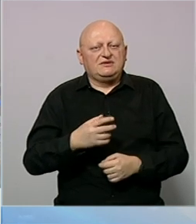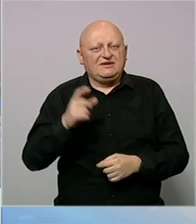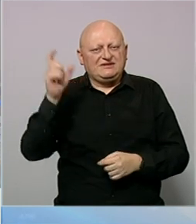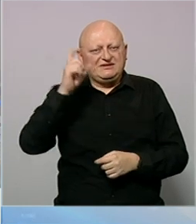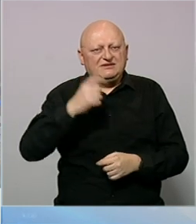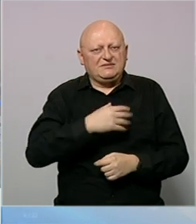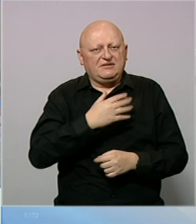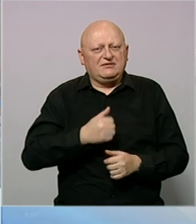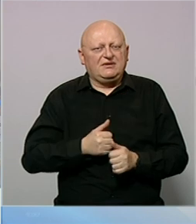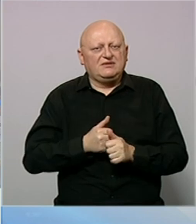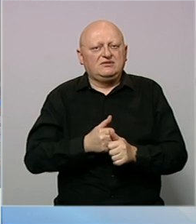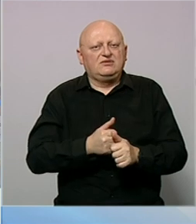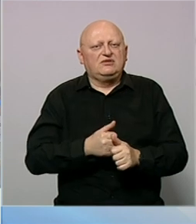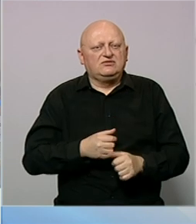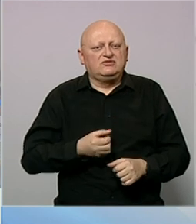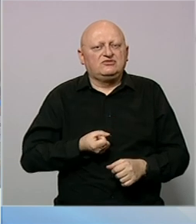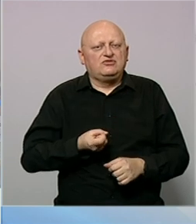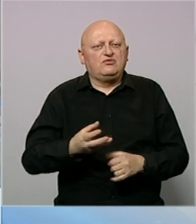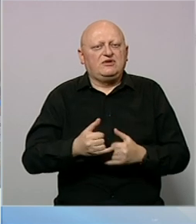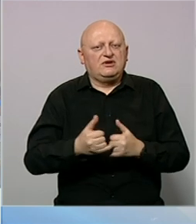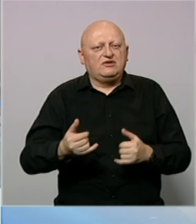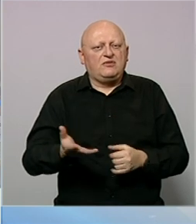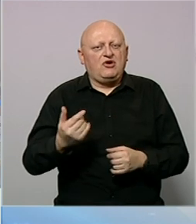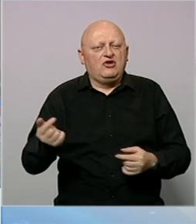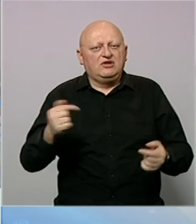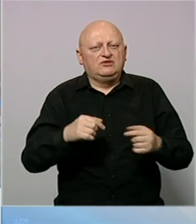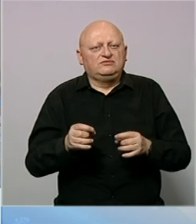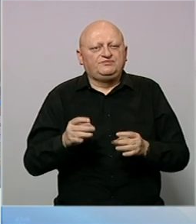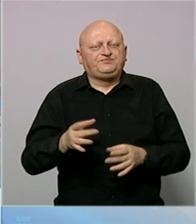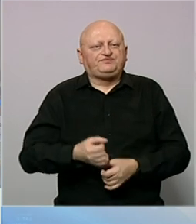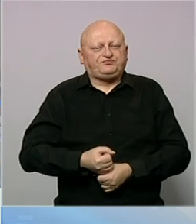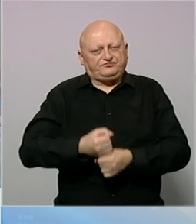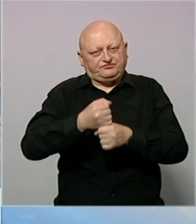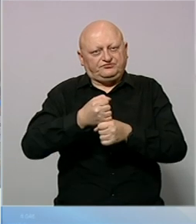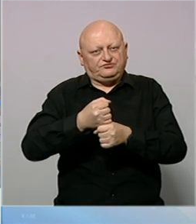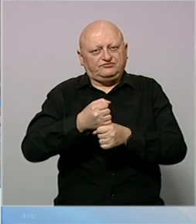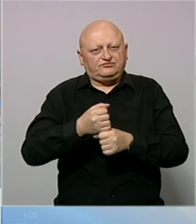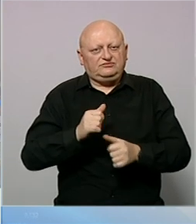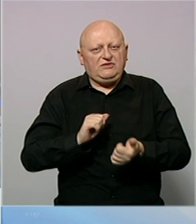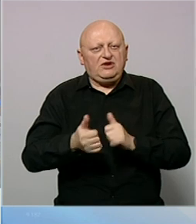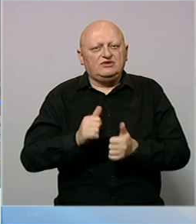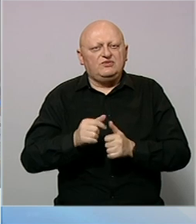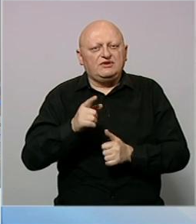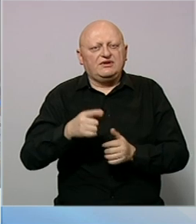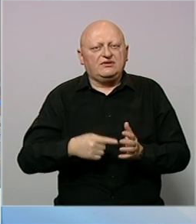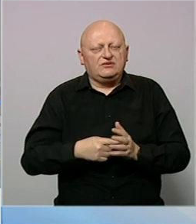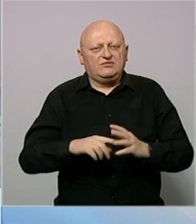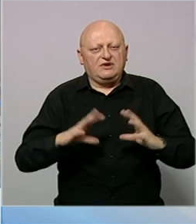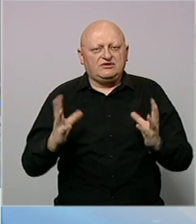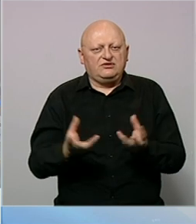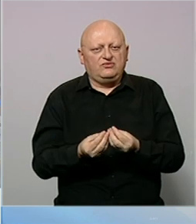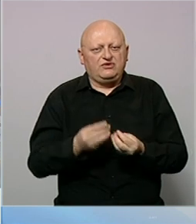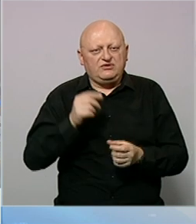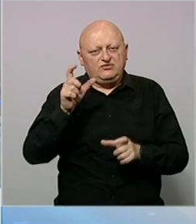reprezentacija Srbije i Hrvatske pratili su se u brojnim gradovima odakle su stizale poruke podrške. Sport je tako